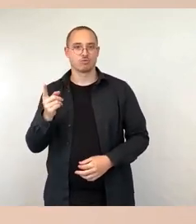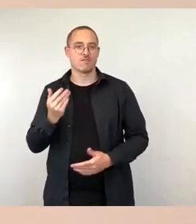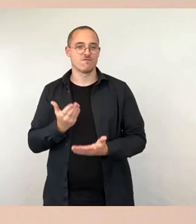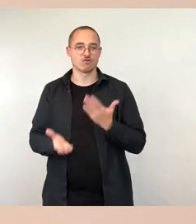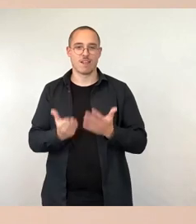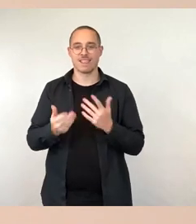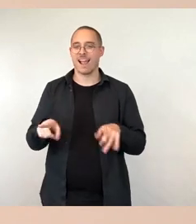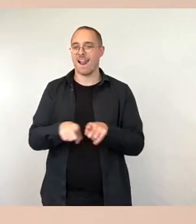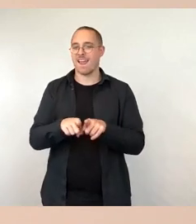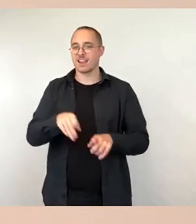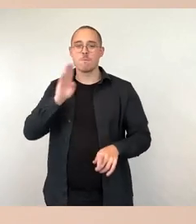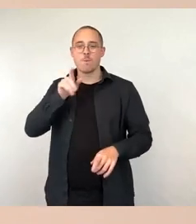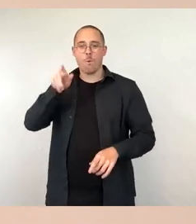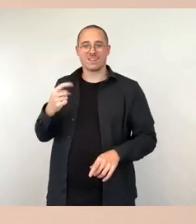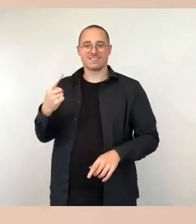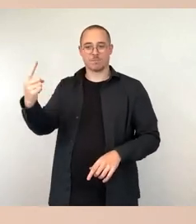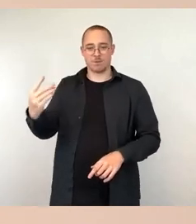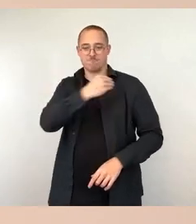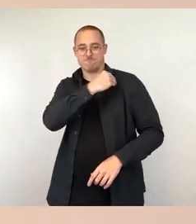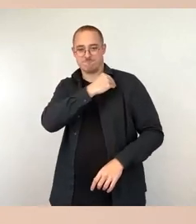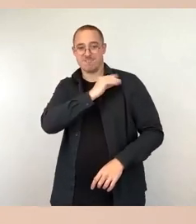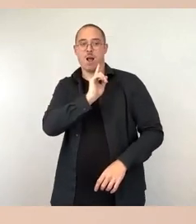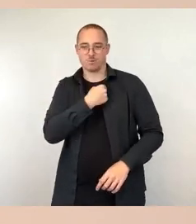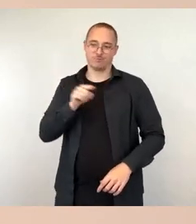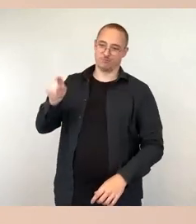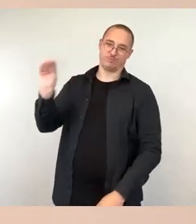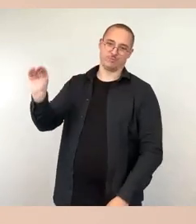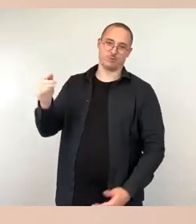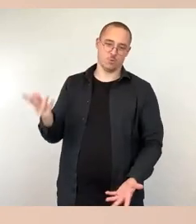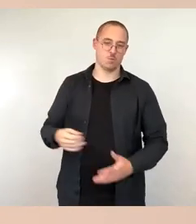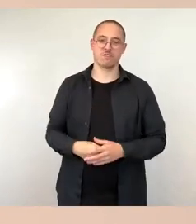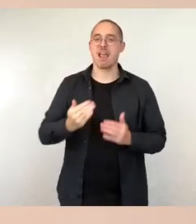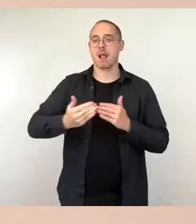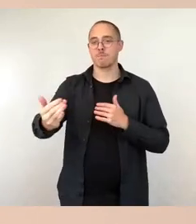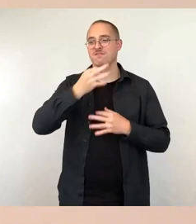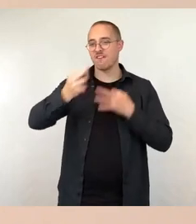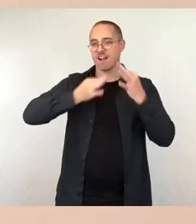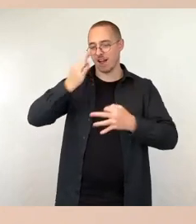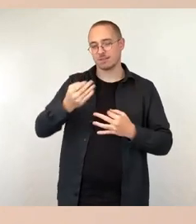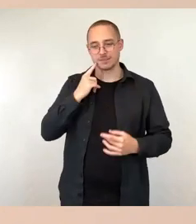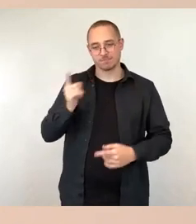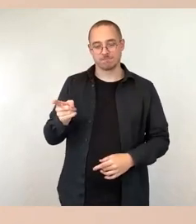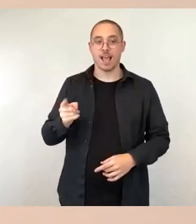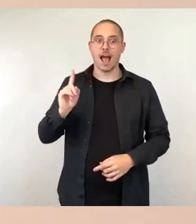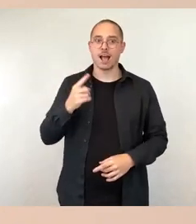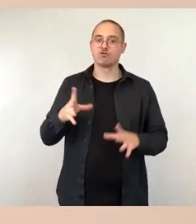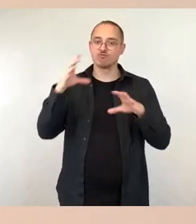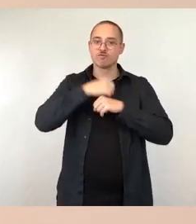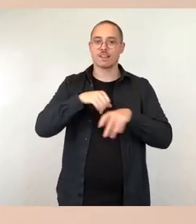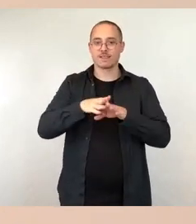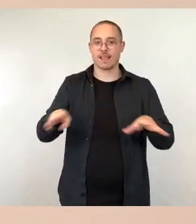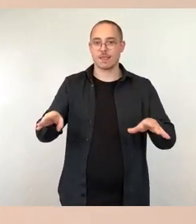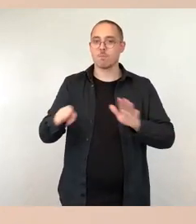der regelmäßig nachfragt. Und insofern ist es Teil des Schwarzdeckenprogramms und auch diese Straße wird